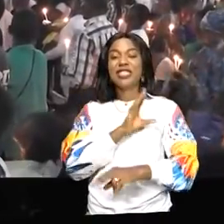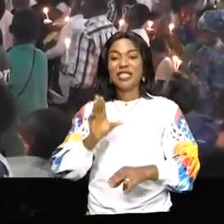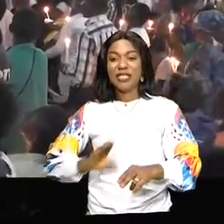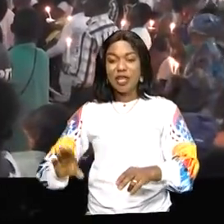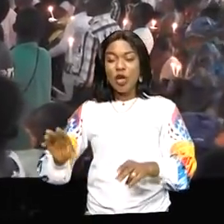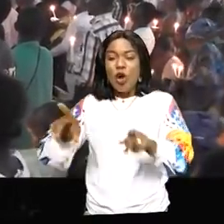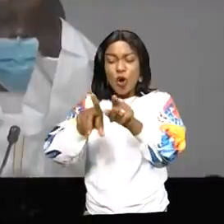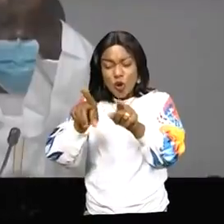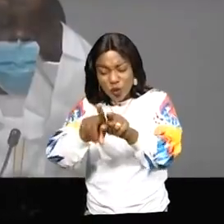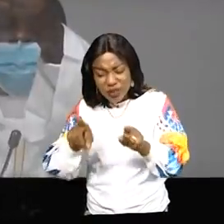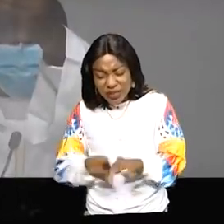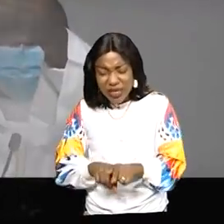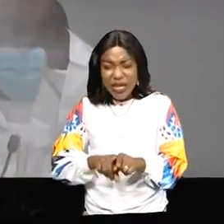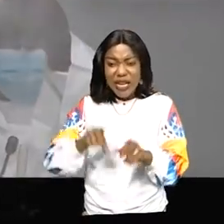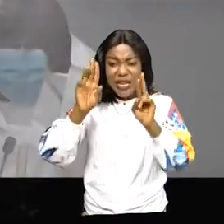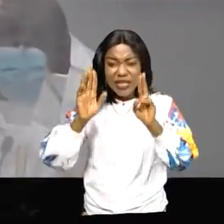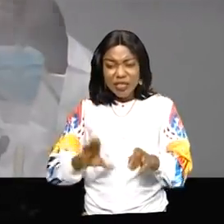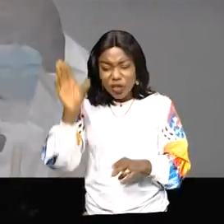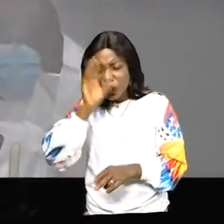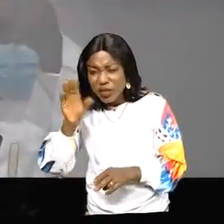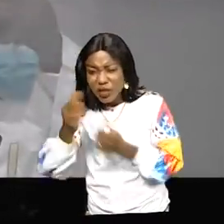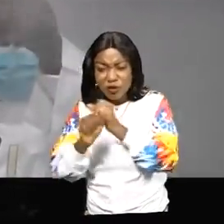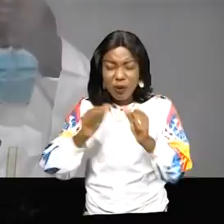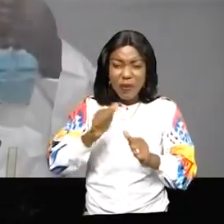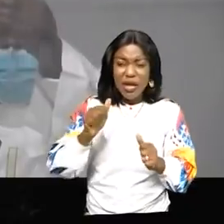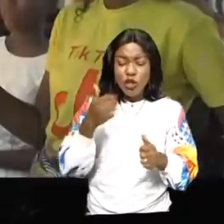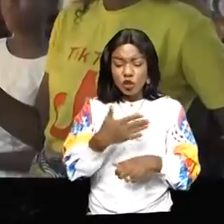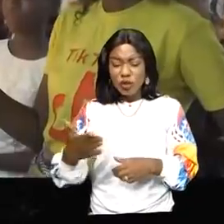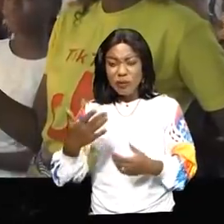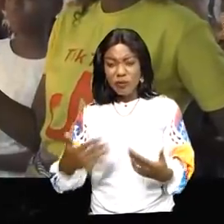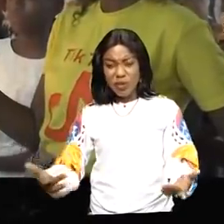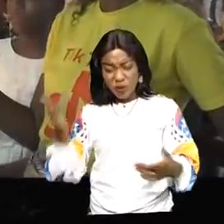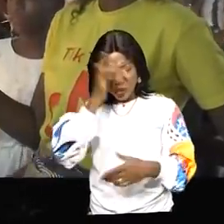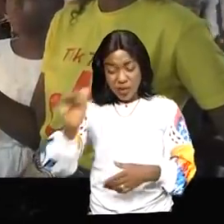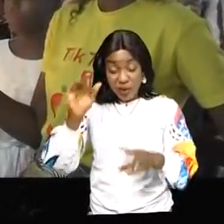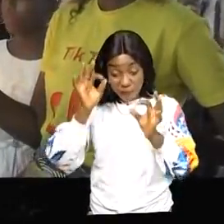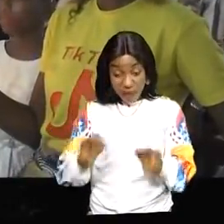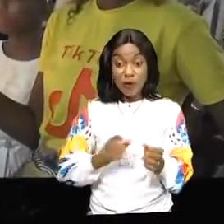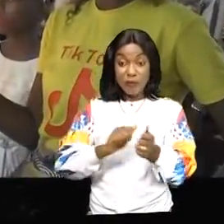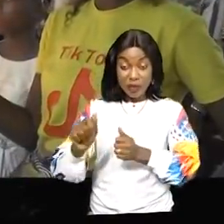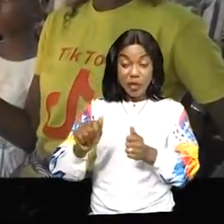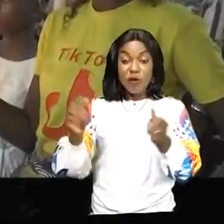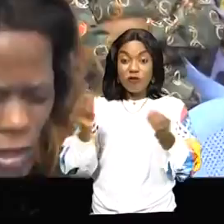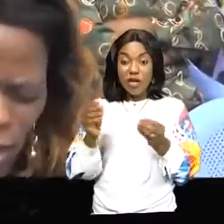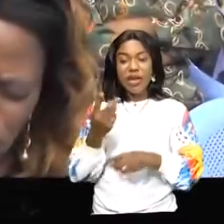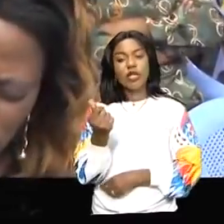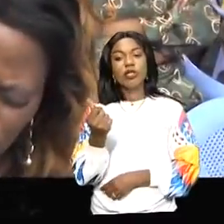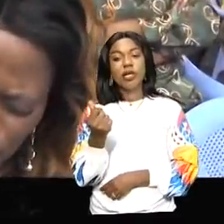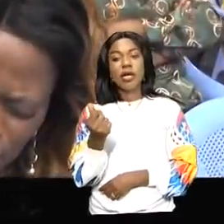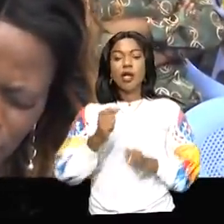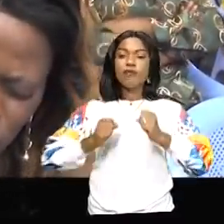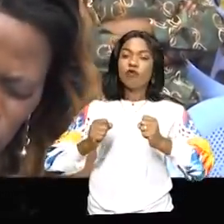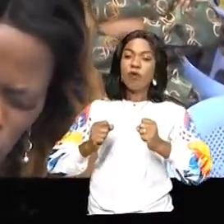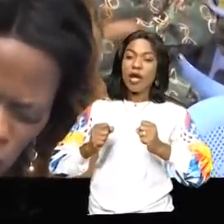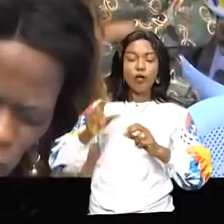pas chercher les saluts et dans les antivaleurs, moins encore dans les choses passagères, telles que l'argent, le pouvoir